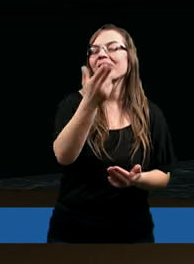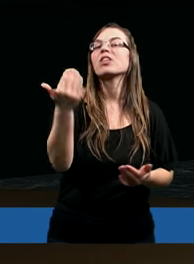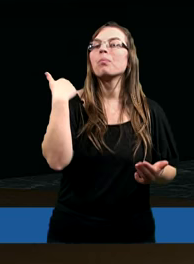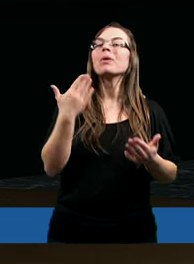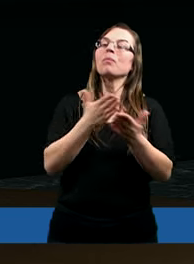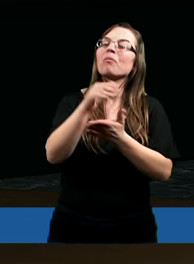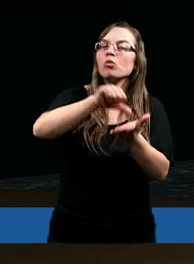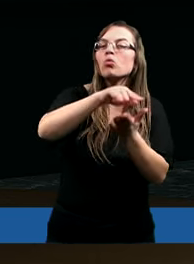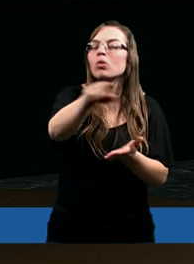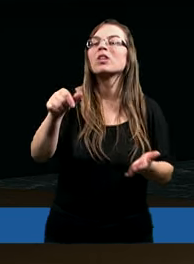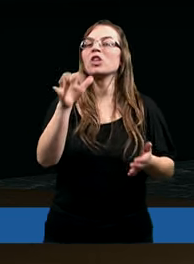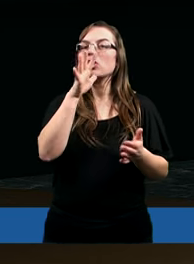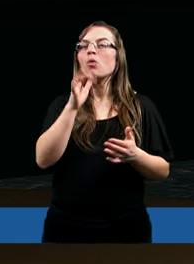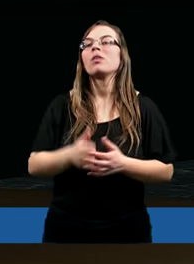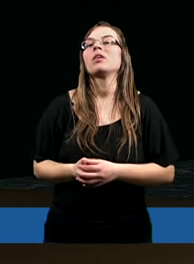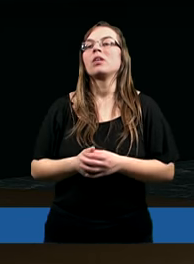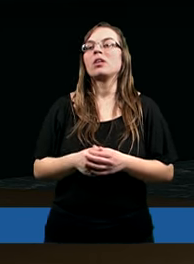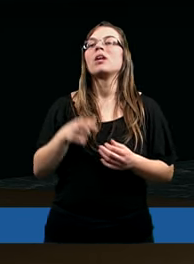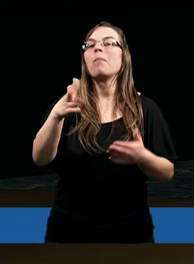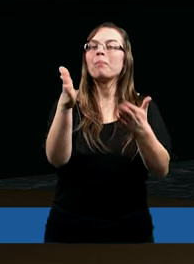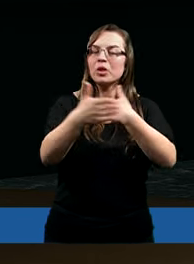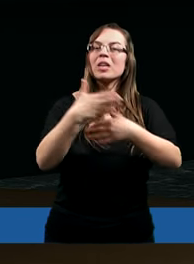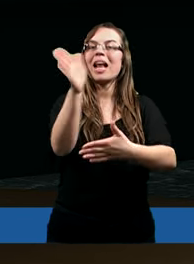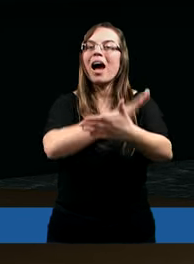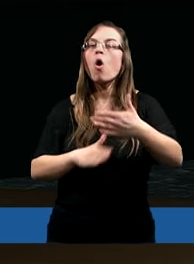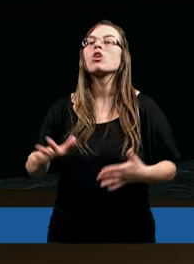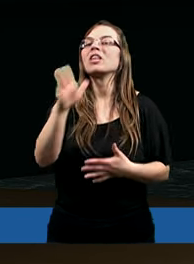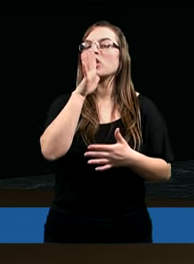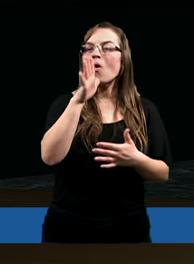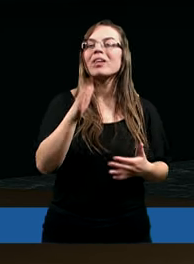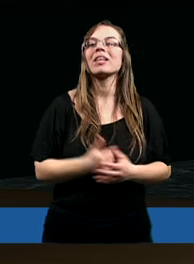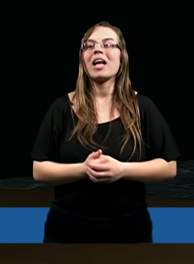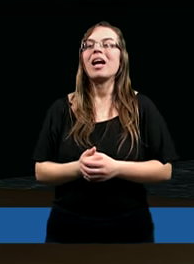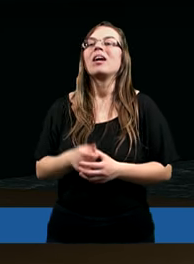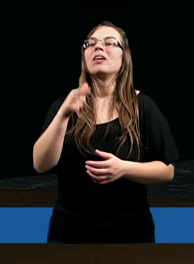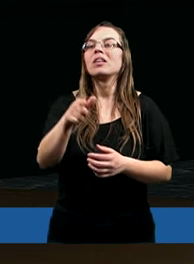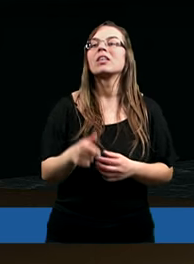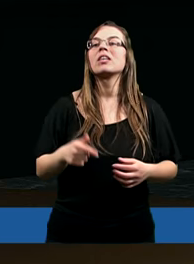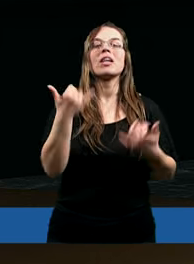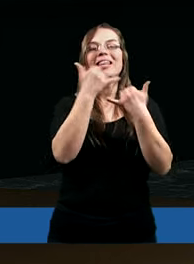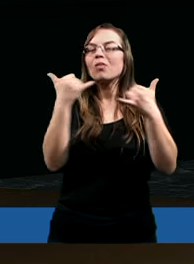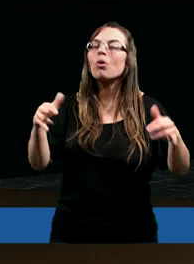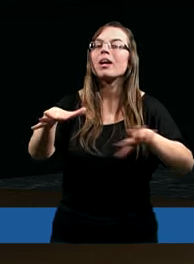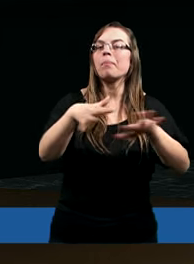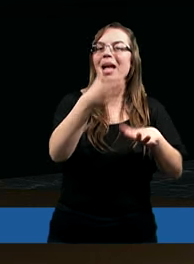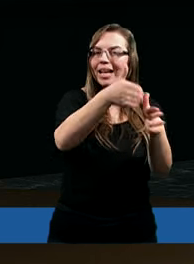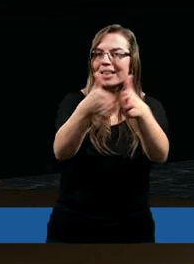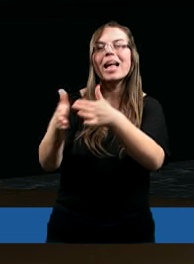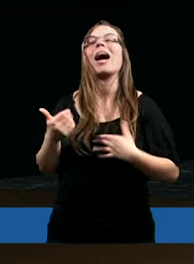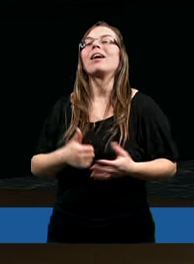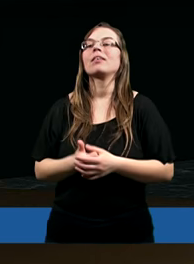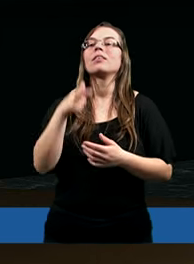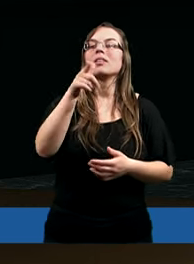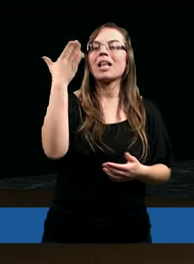przez Żydów, przez synagogi żydowskie, które istniały w różnych miejscach